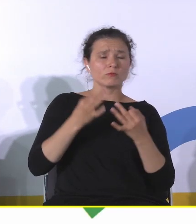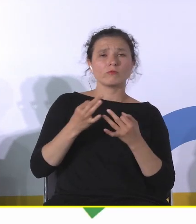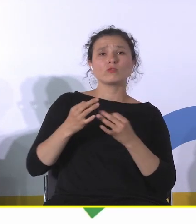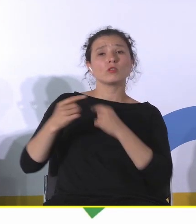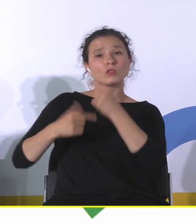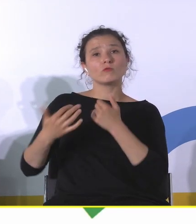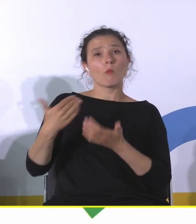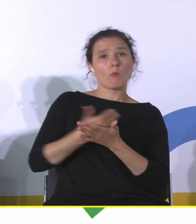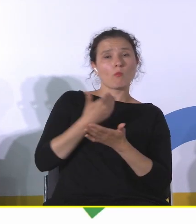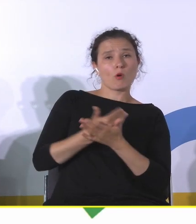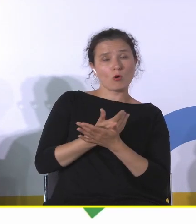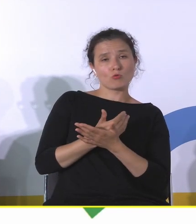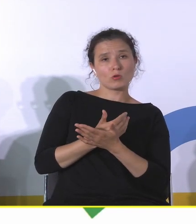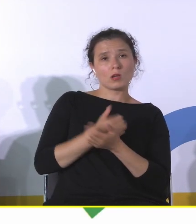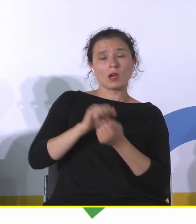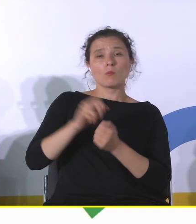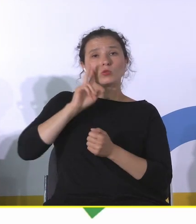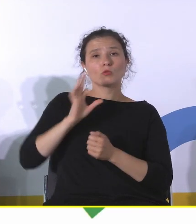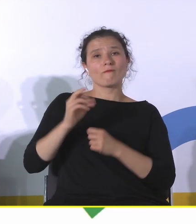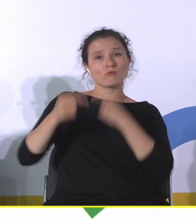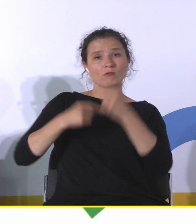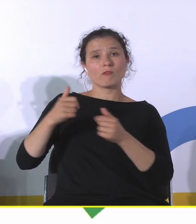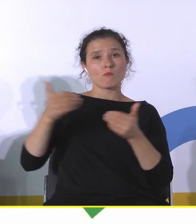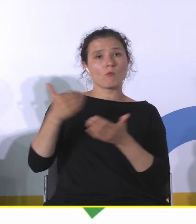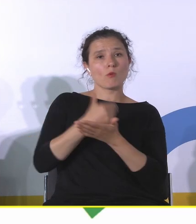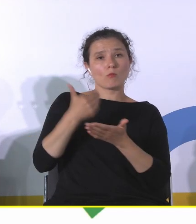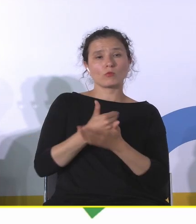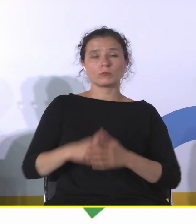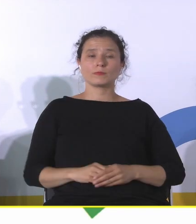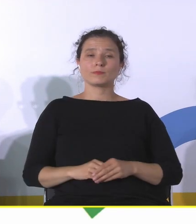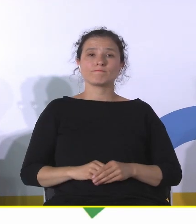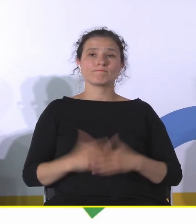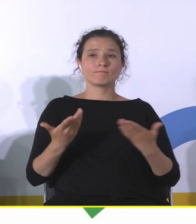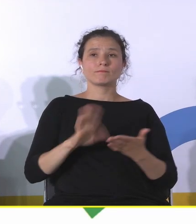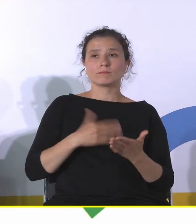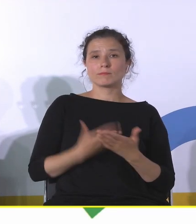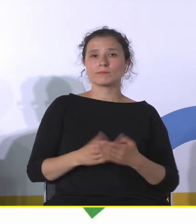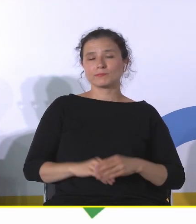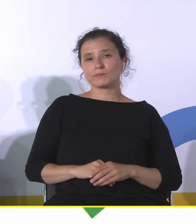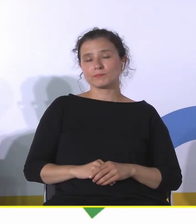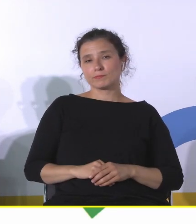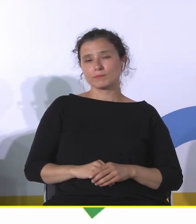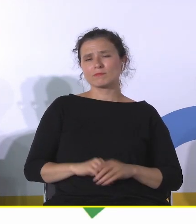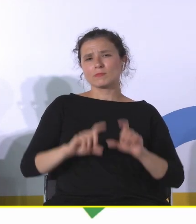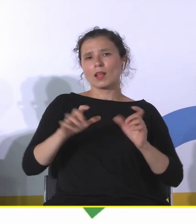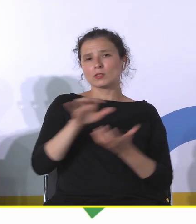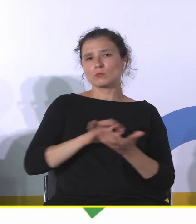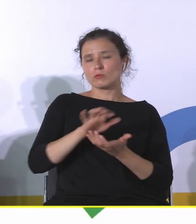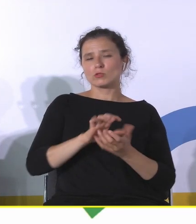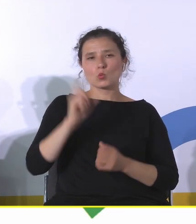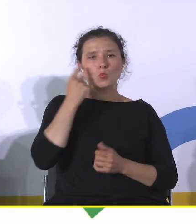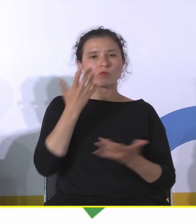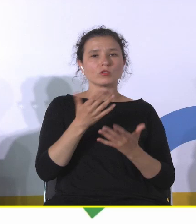albo instytucje dziedzictwa mogą w nich pomagać, bo chociażby, ja myślę, na całym świecie, a szczególnie w Polsce